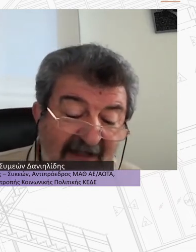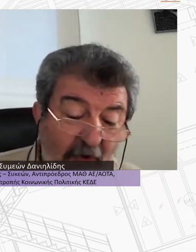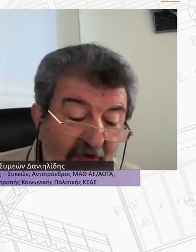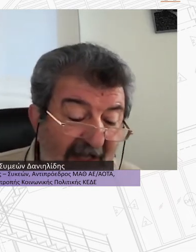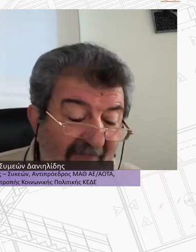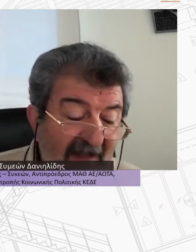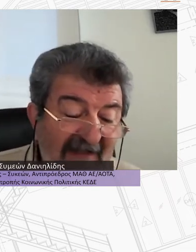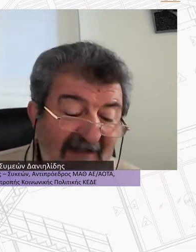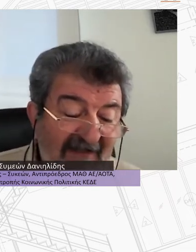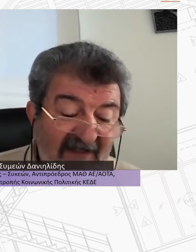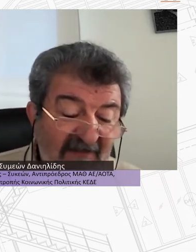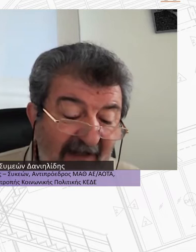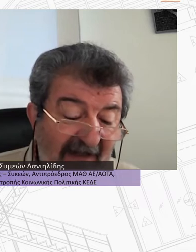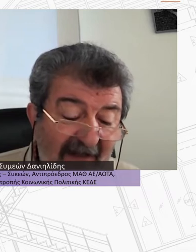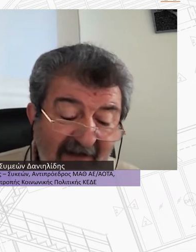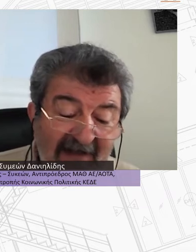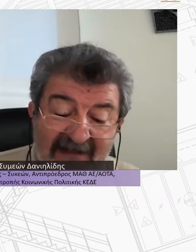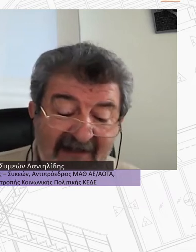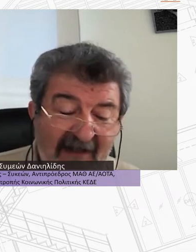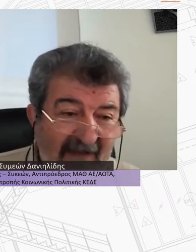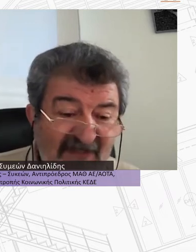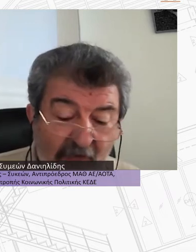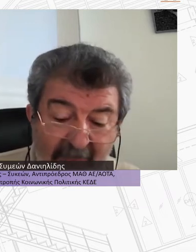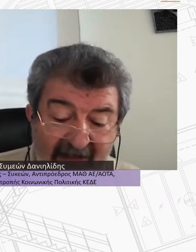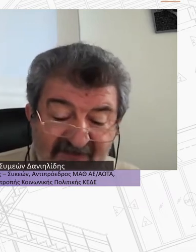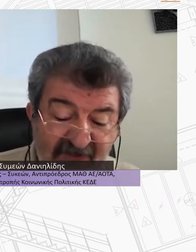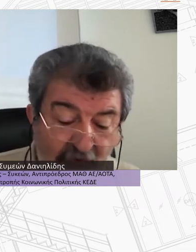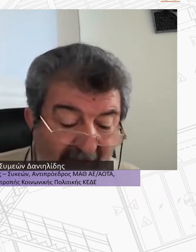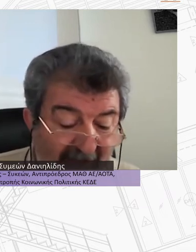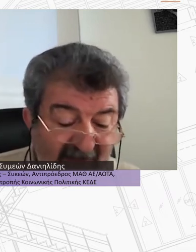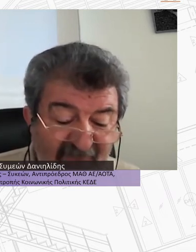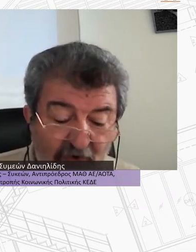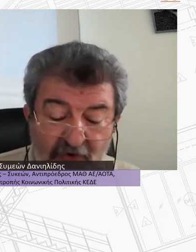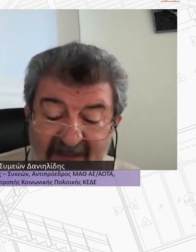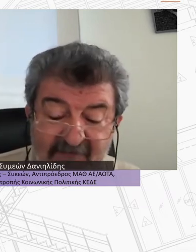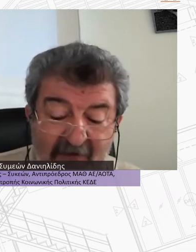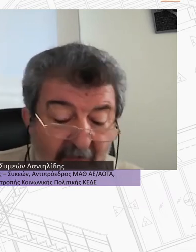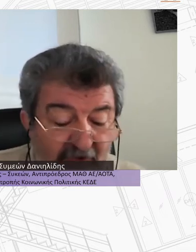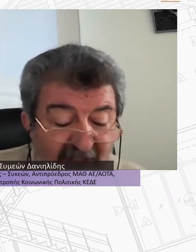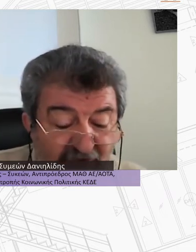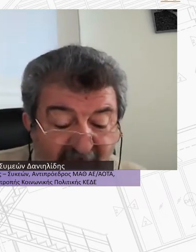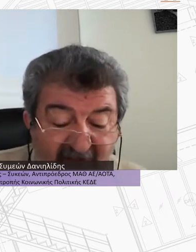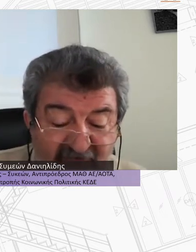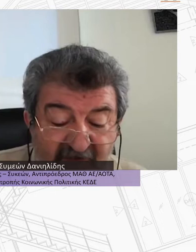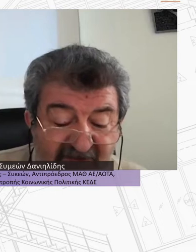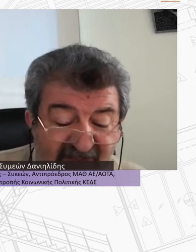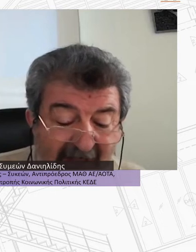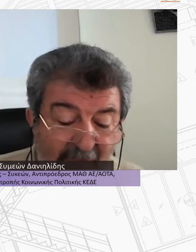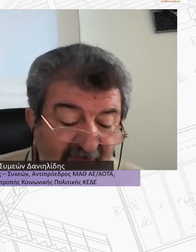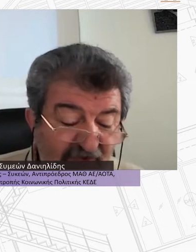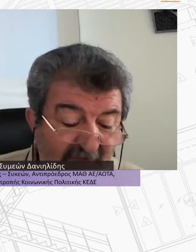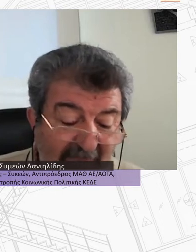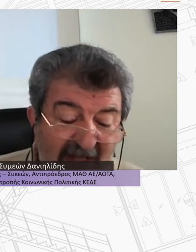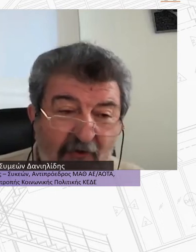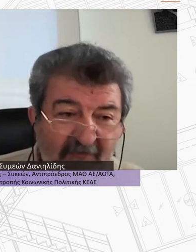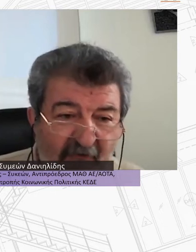και 50 χρόνια είναι κεκτημένα είναι για μας ακόμα ζητούμενα Γι' αυτό κιόλας μπαίνουμε μπροστά ως τοπική αυτοδιοίκηση για να